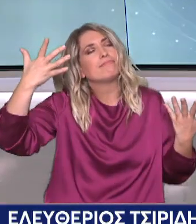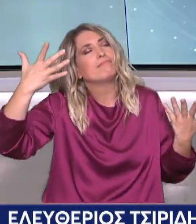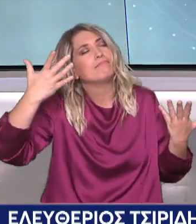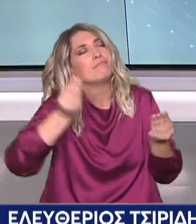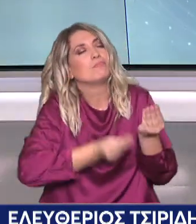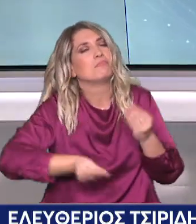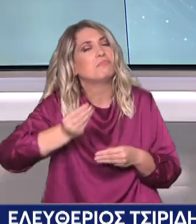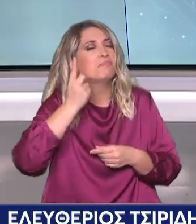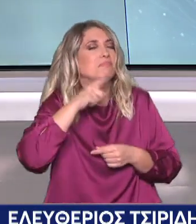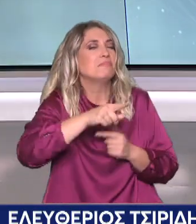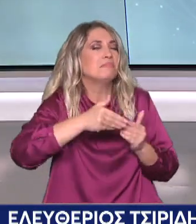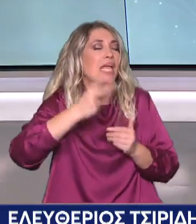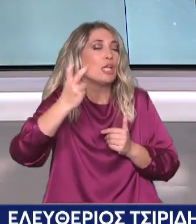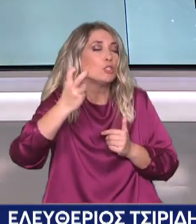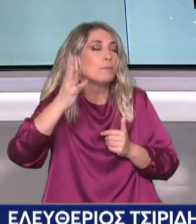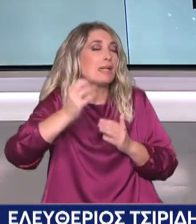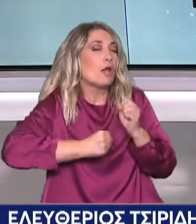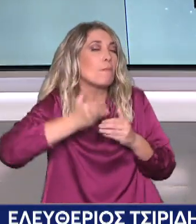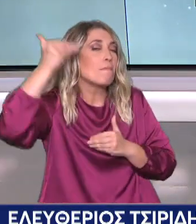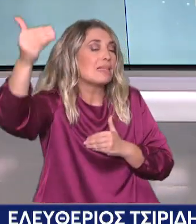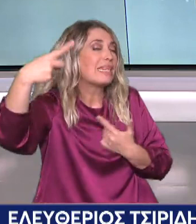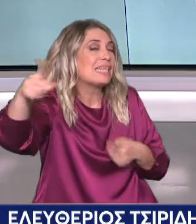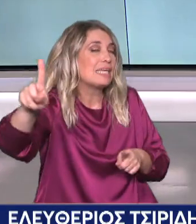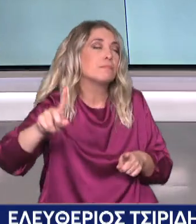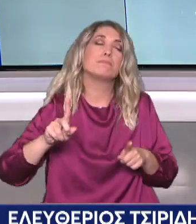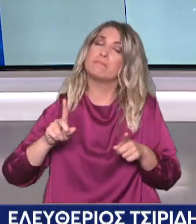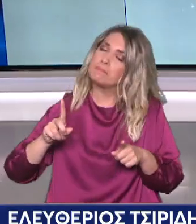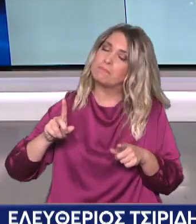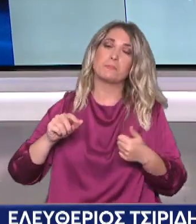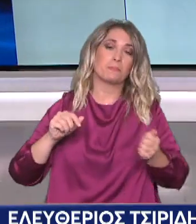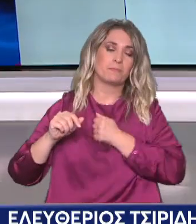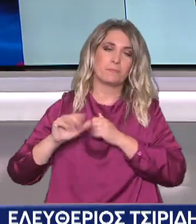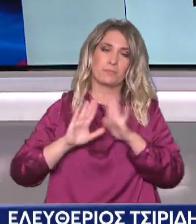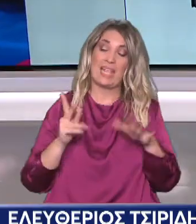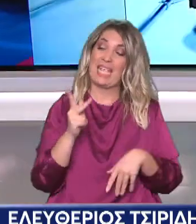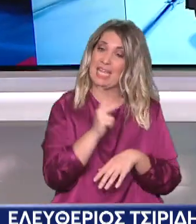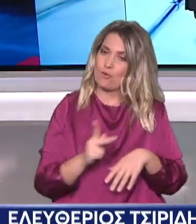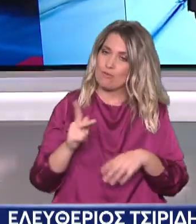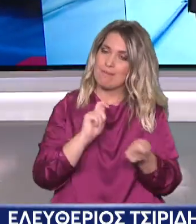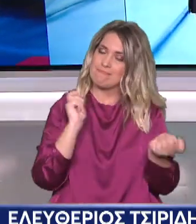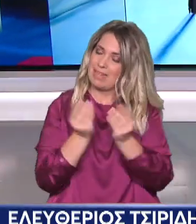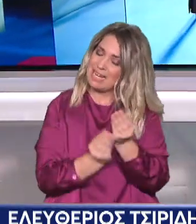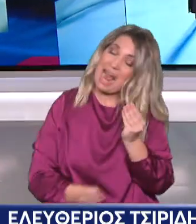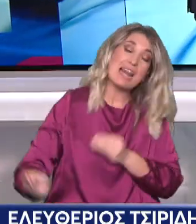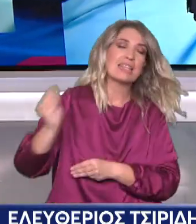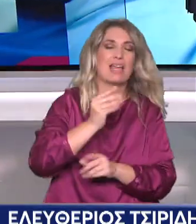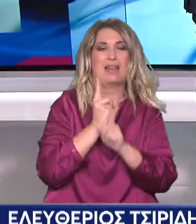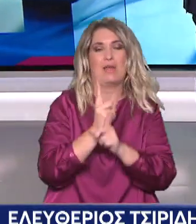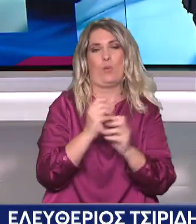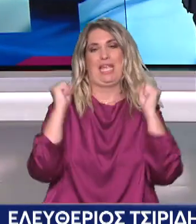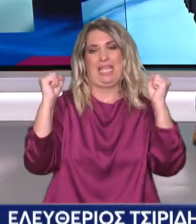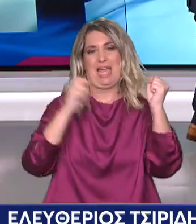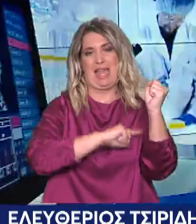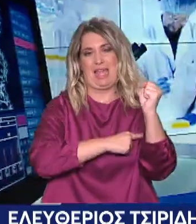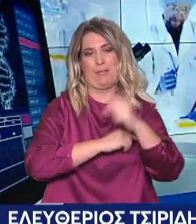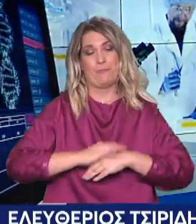χρόνια χειρουργής αυτό. Είμαι σίγουρος ότι θα είναι και πιστεύω με αισιοδοξία ότι οι κοινωνίες εξελίσσουν προς το καλύτερο. Σας ευχαριστώ πάρα πολύ. Εγώ